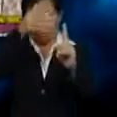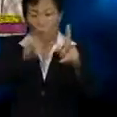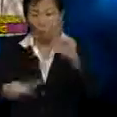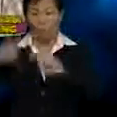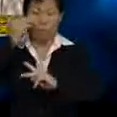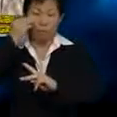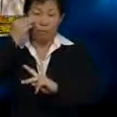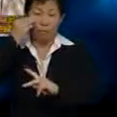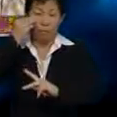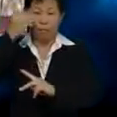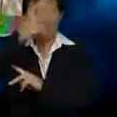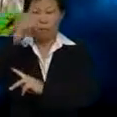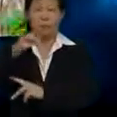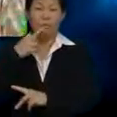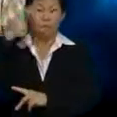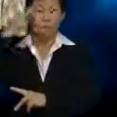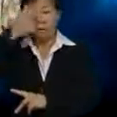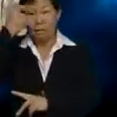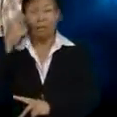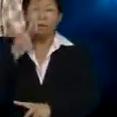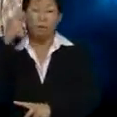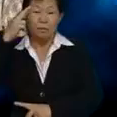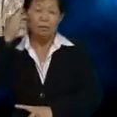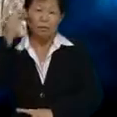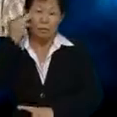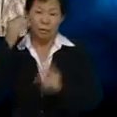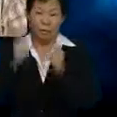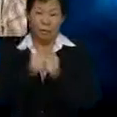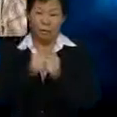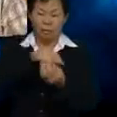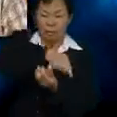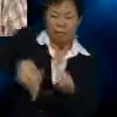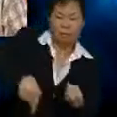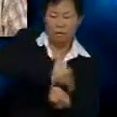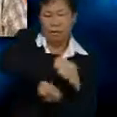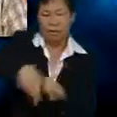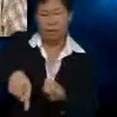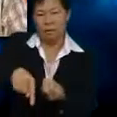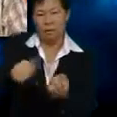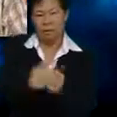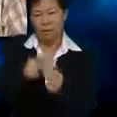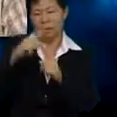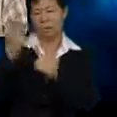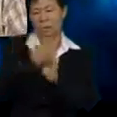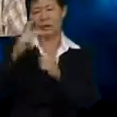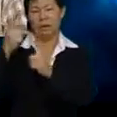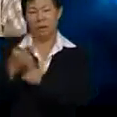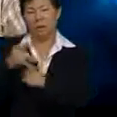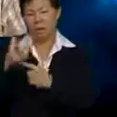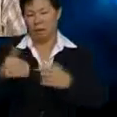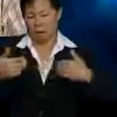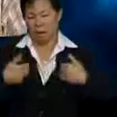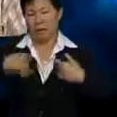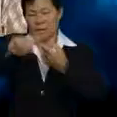Melayu Kerana Remaja-remaja Remaja Melayu Dengan persekitarannya Dengan Keadaan-keadaan Yang ada